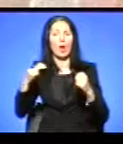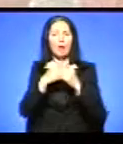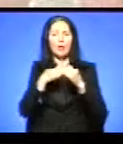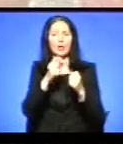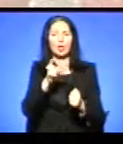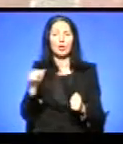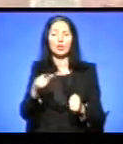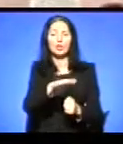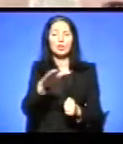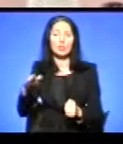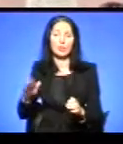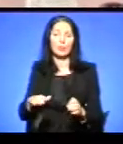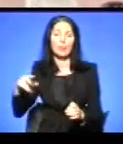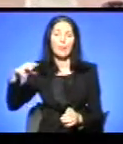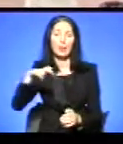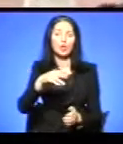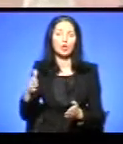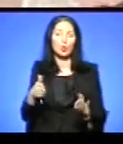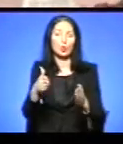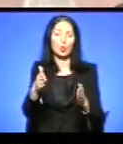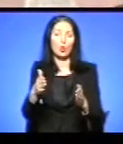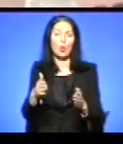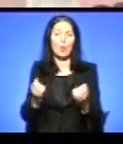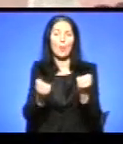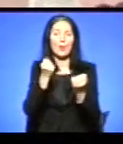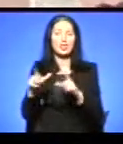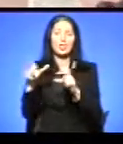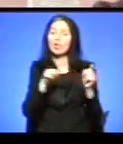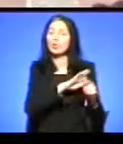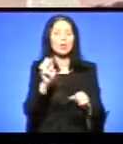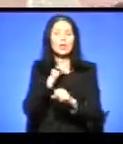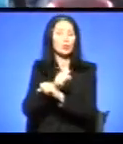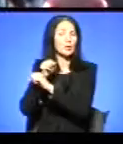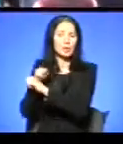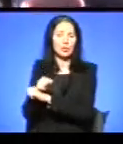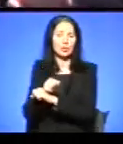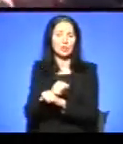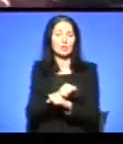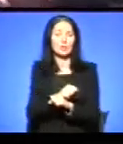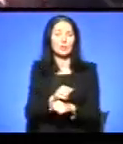діти маленькі переходять дорогу, машини їдуть, не зупиняються.